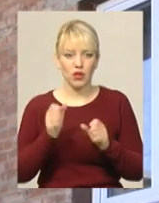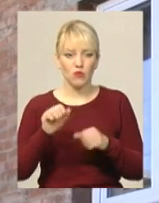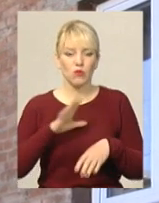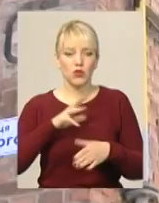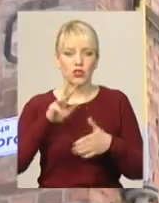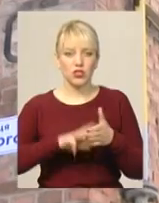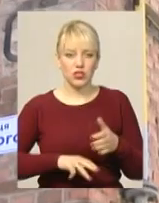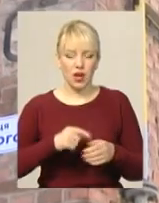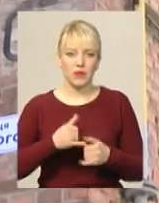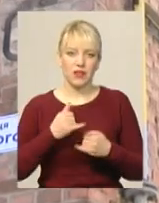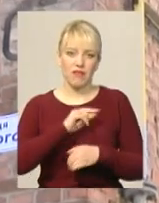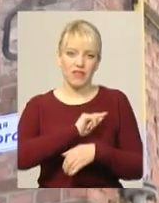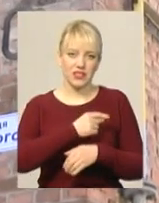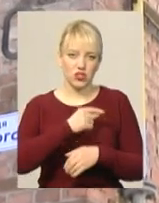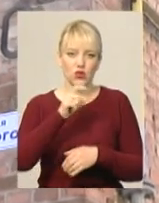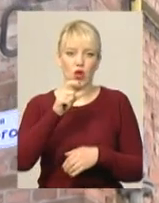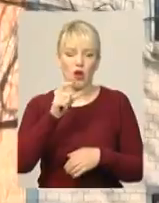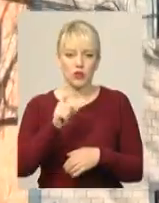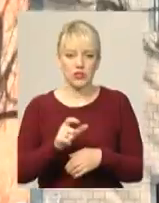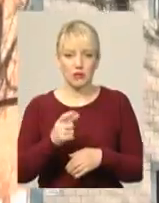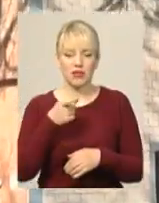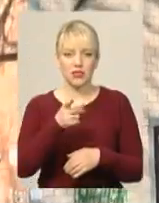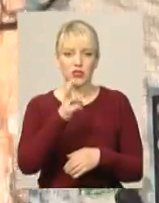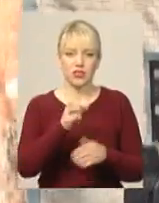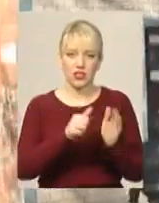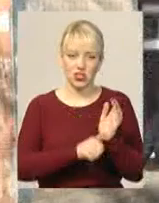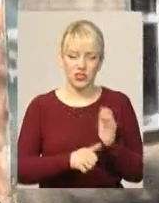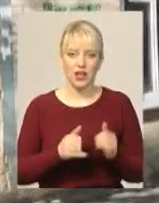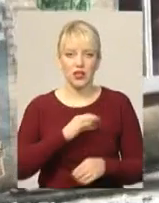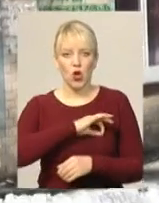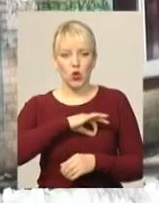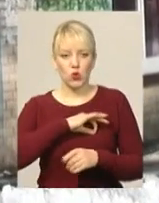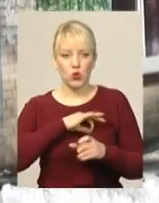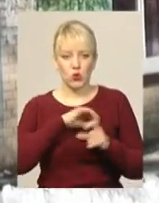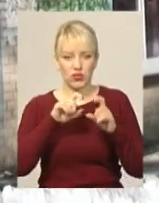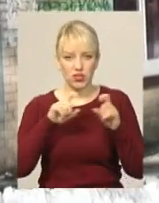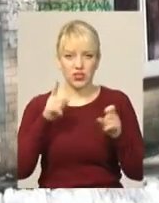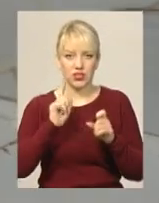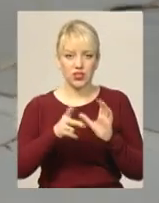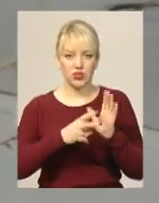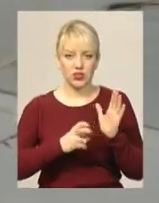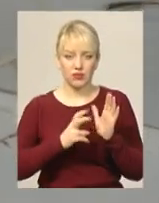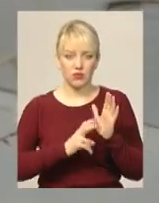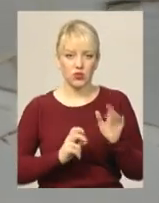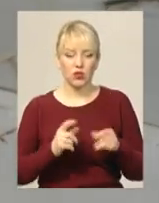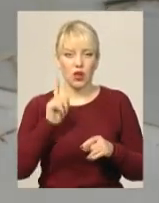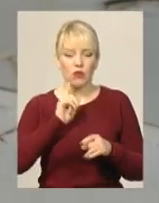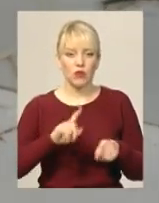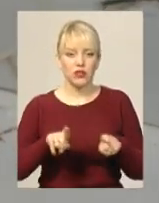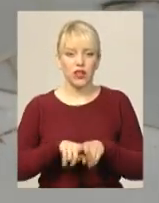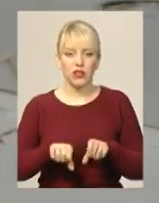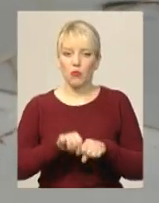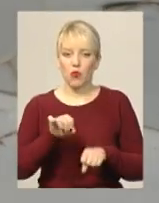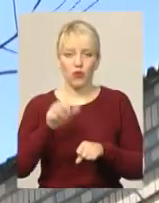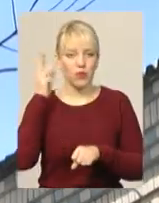це максимум 1360 гривень, для юридичної – 1700 Поки що, повідомляють в управлінні благоустрою, таких порушників у